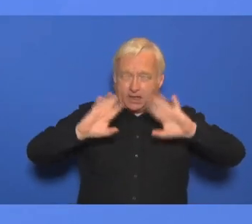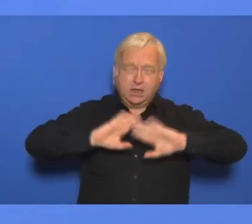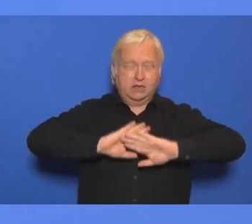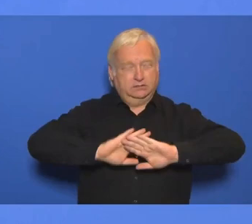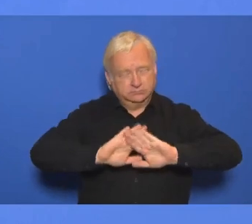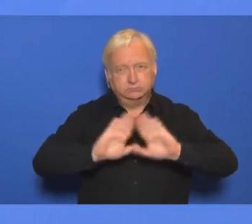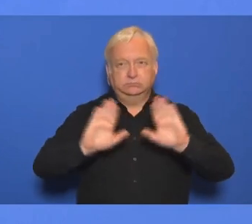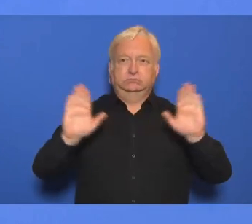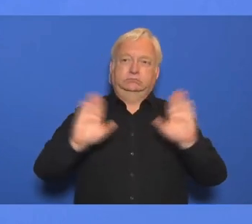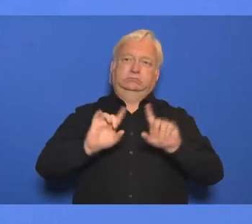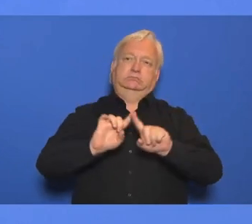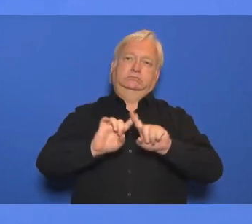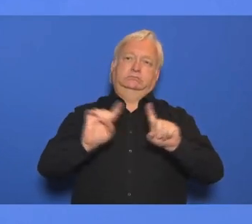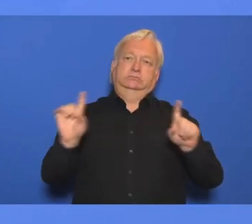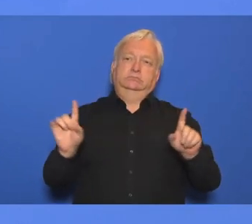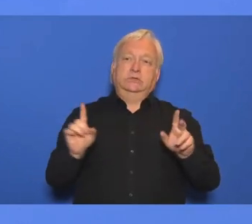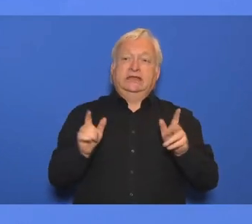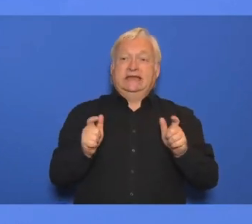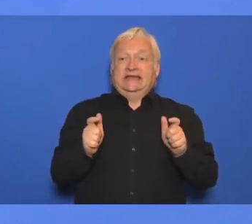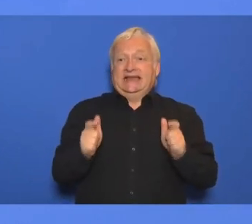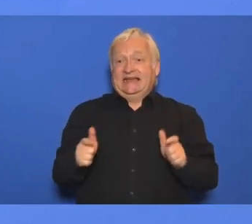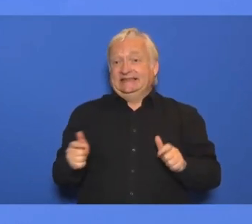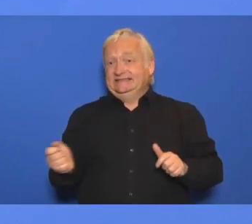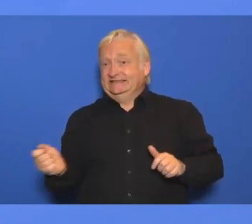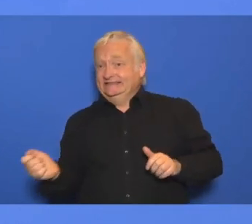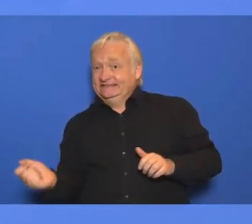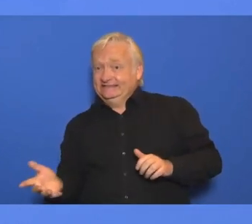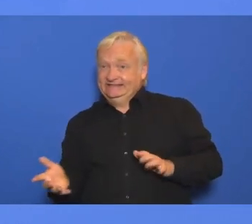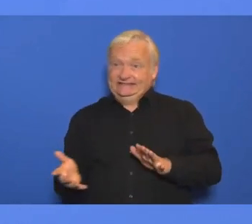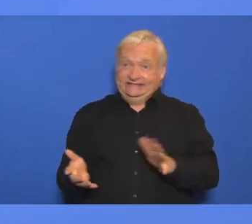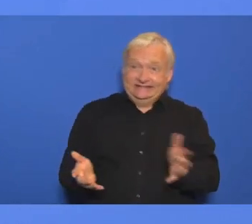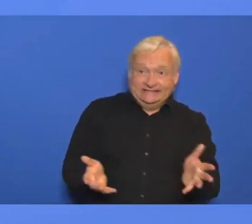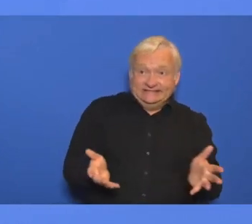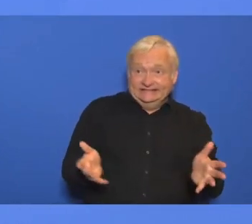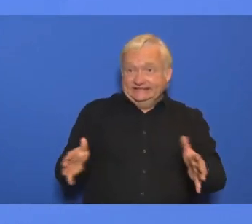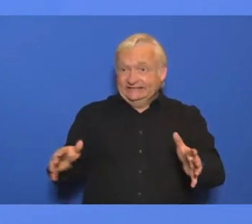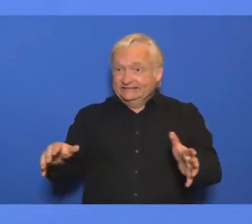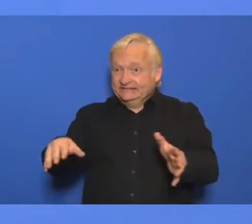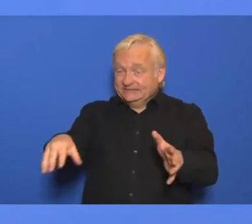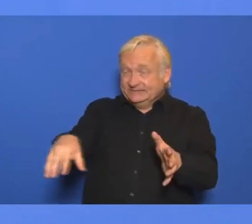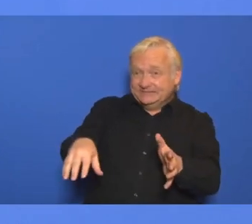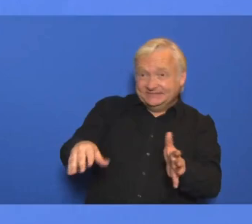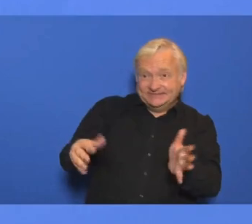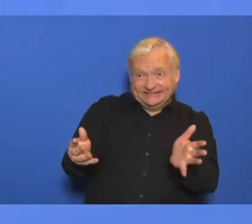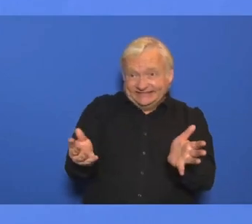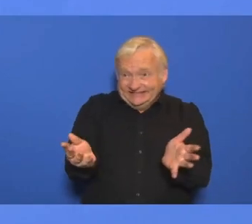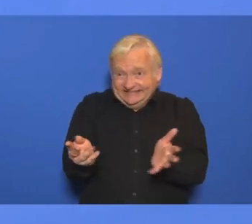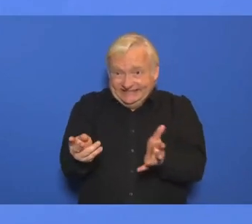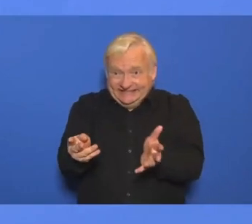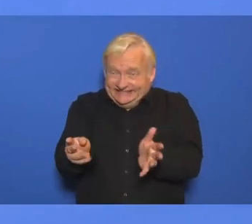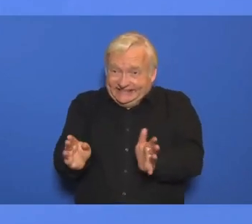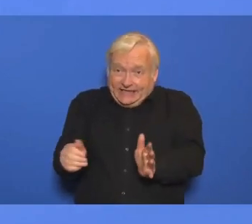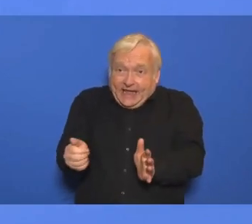entscheiden. Das tun übrigens auch viele Kommunen. Es gibt ja schon welche, die generell das Böllern nicht mehr wollen. Das liegt aber bei den Kommunen. Vielen Dank.